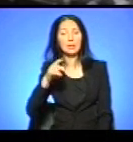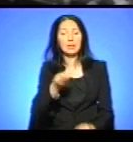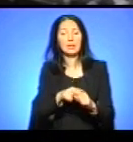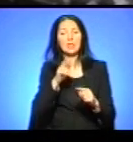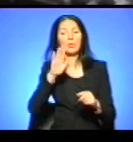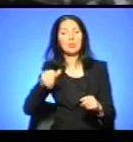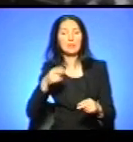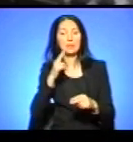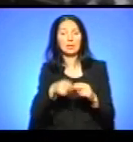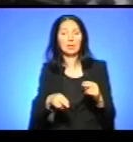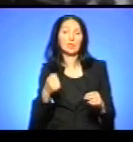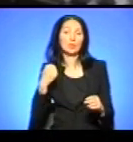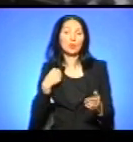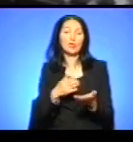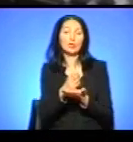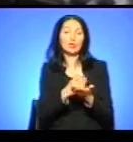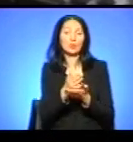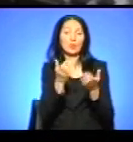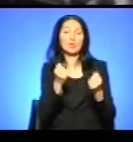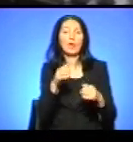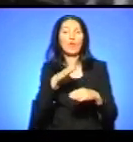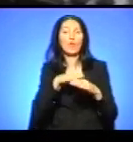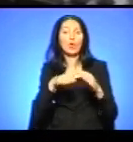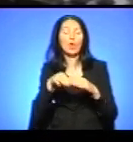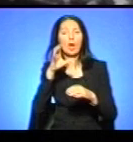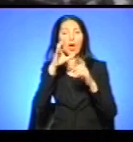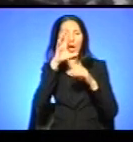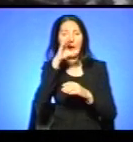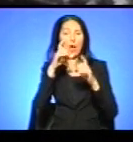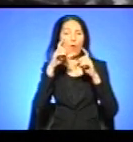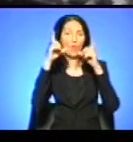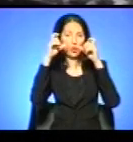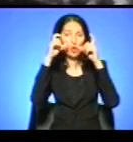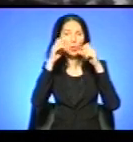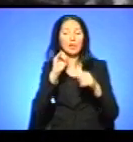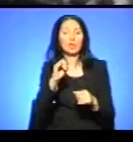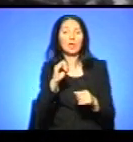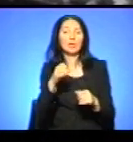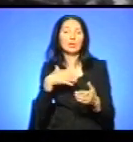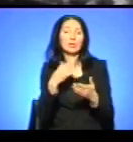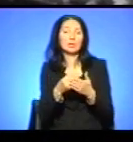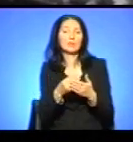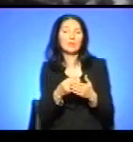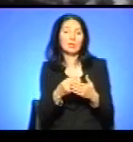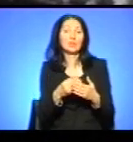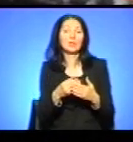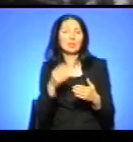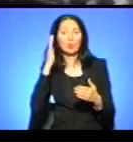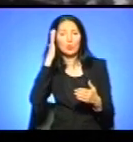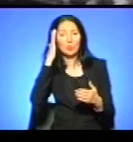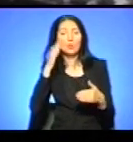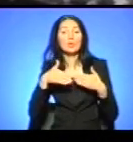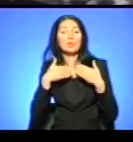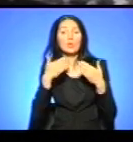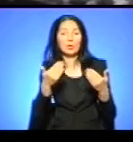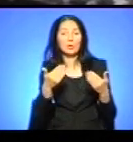військової повинності взяв в руки фотооб'єктив, фотоапарат і на свій страх і ризик запропонував